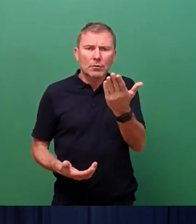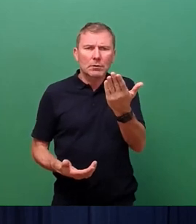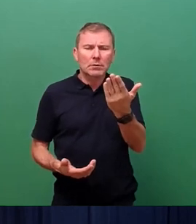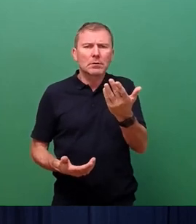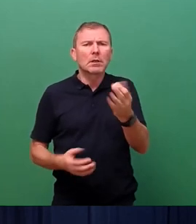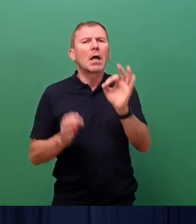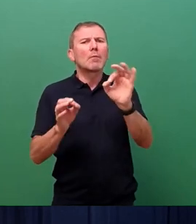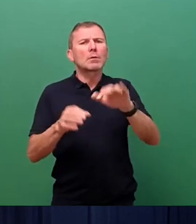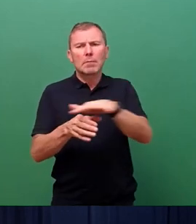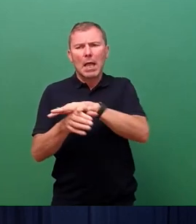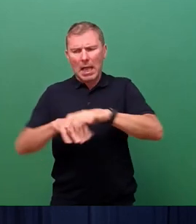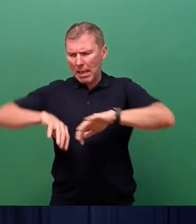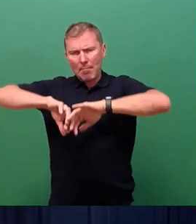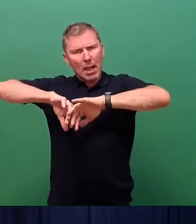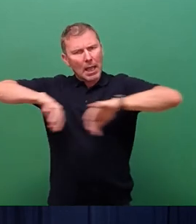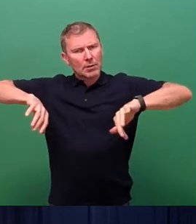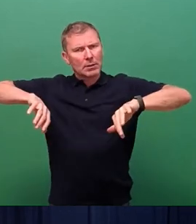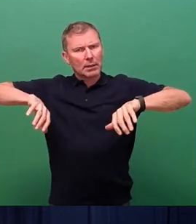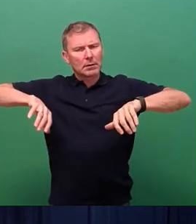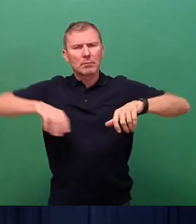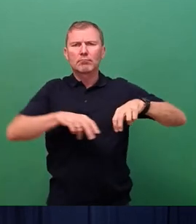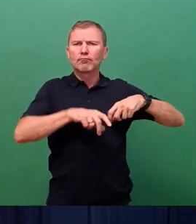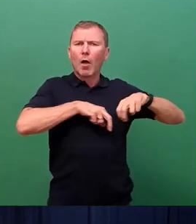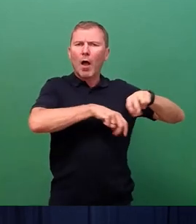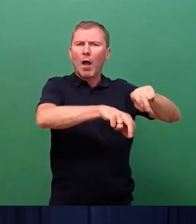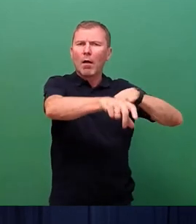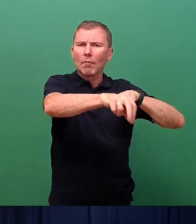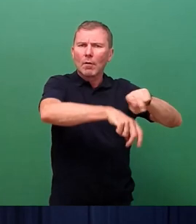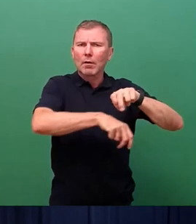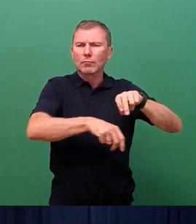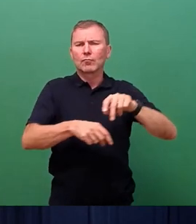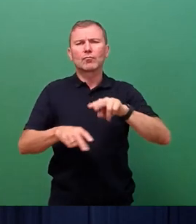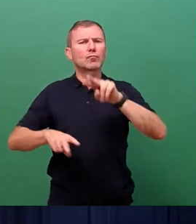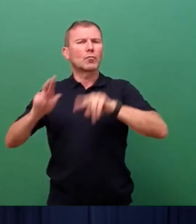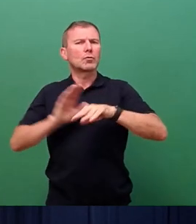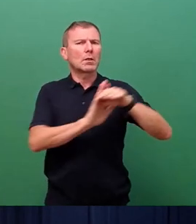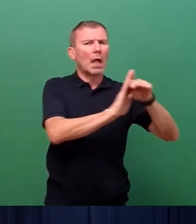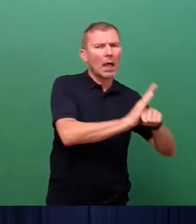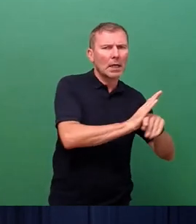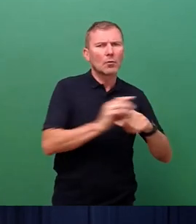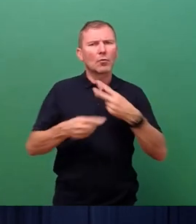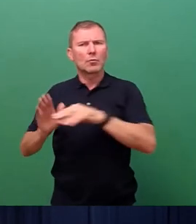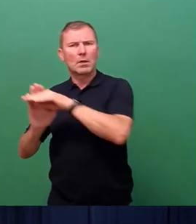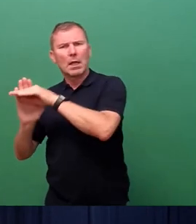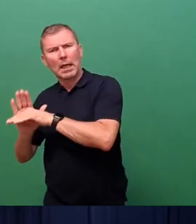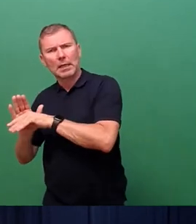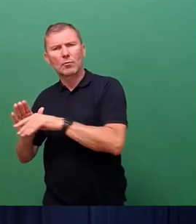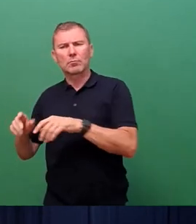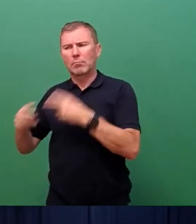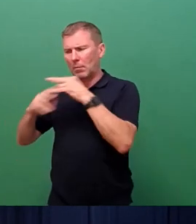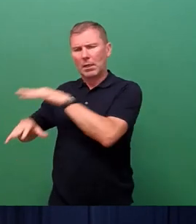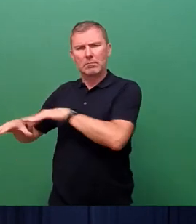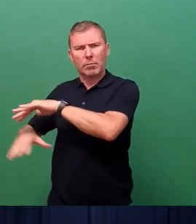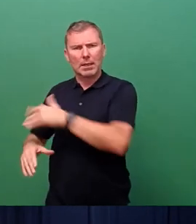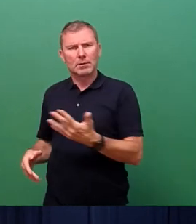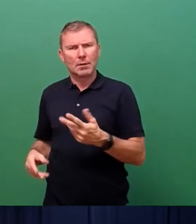Bereiche dort definiert, für die man dann eben auch unterschiedliche Regelungen schafft, weil eben in diesen unterschiedlichen Bereichen